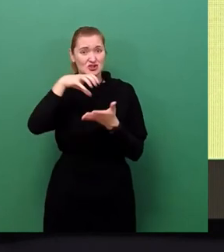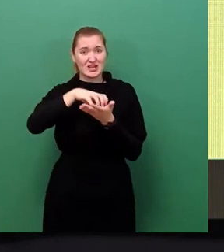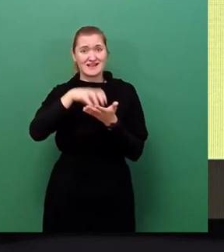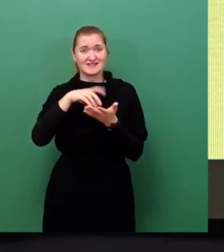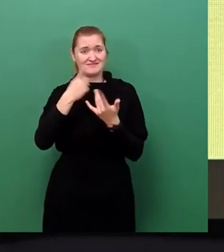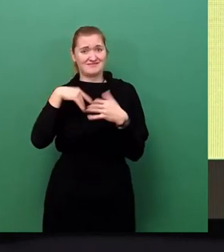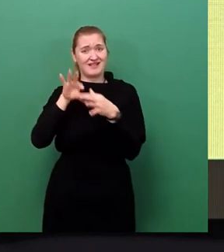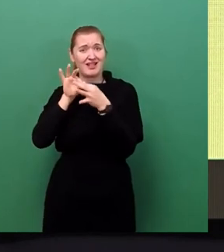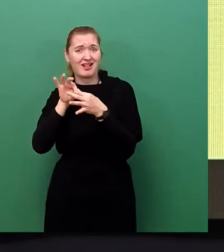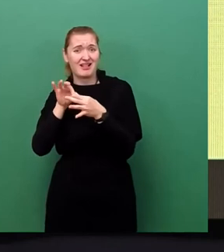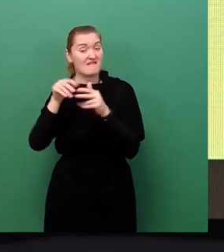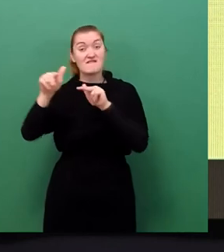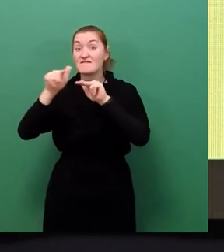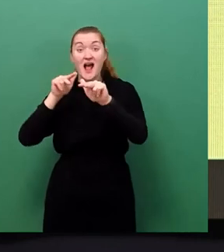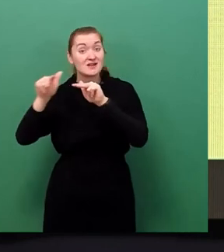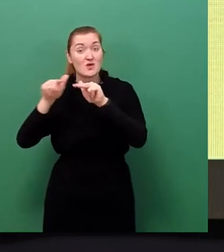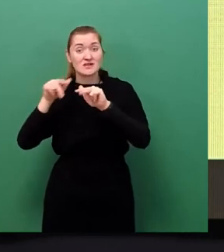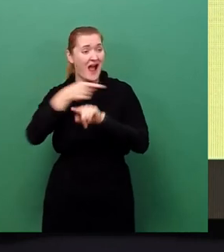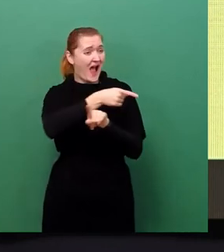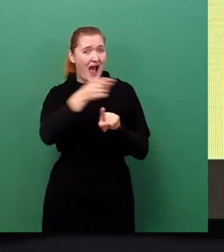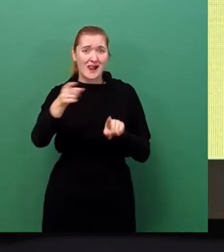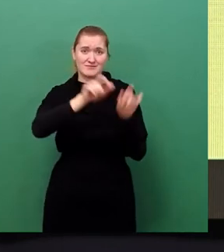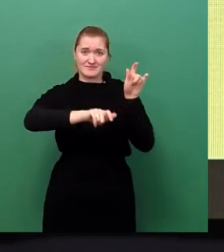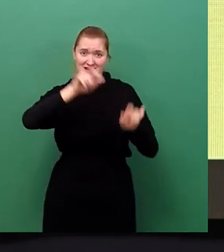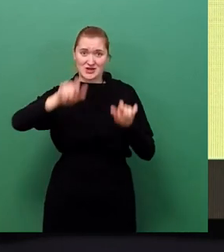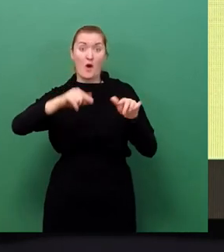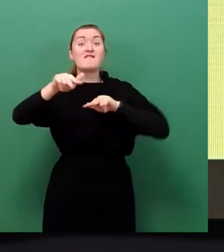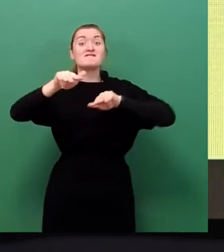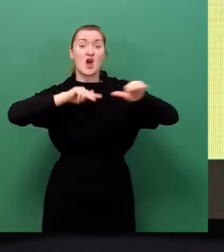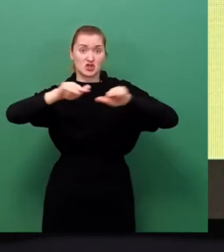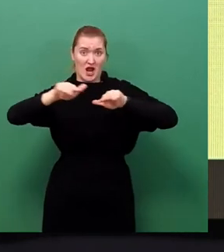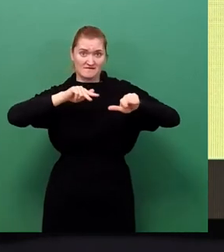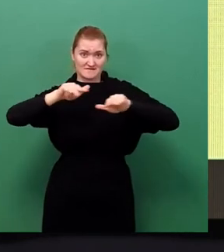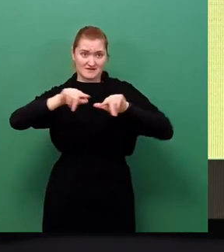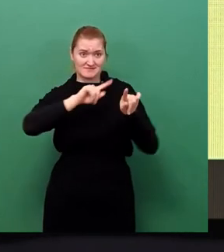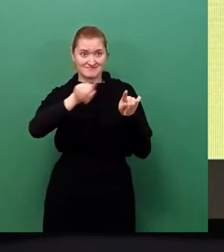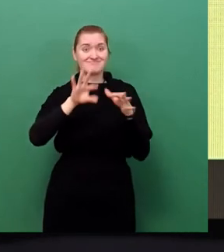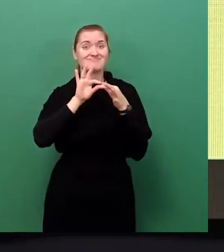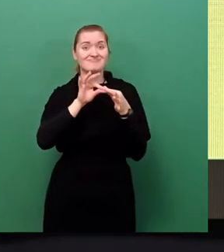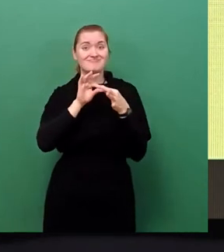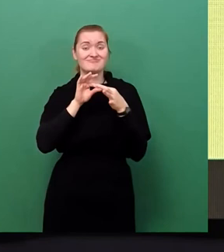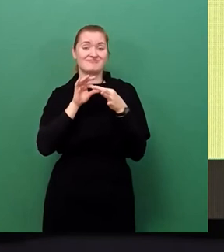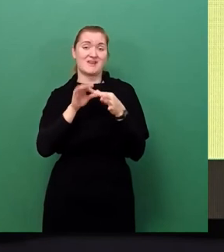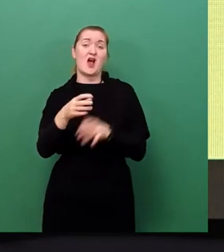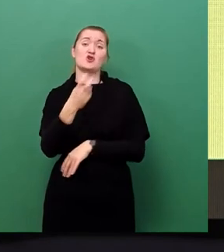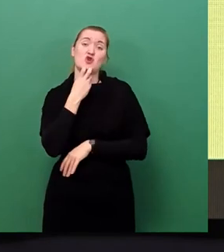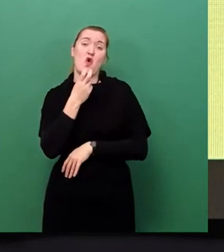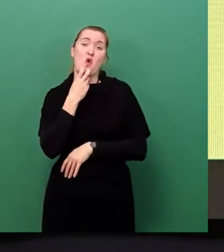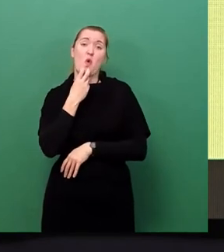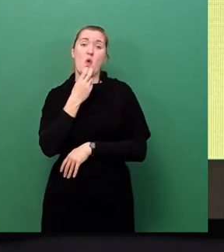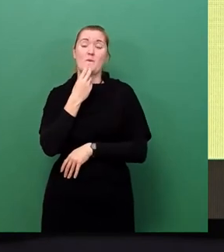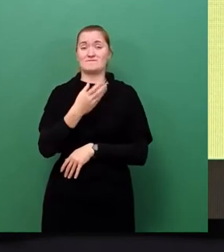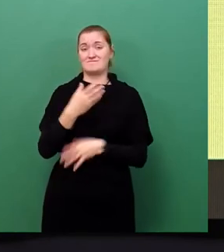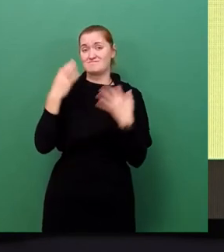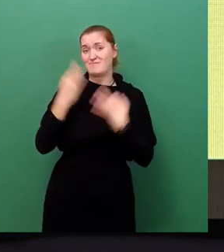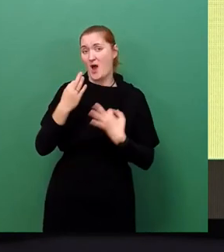nur der Verwaltung, sondern aller Menschen und insbesondere auch der Wirtschaft, vor allen Dingen was mit der Verfügbarkeit von Strom zu tun hat.